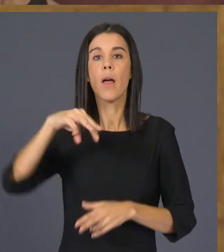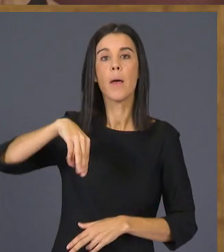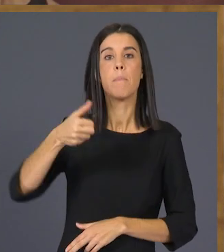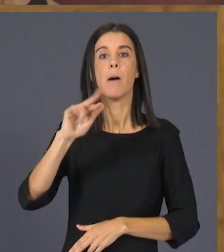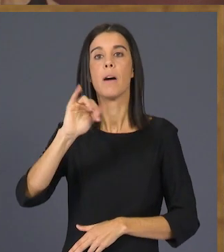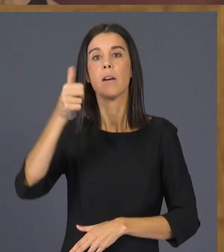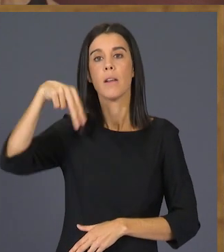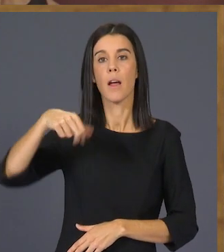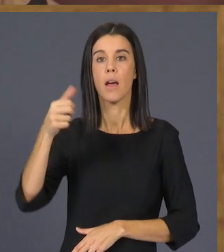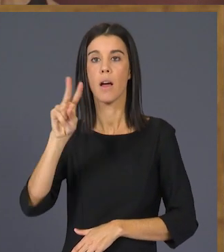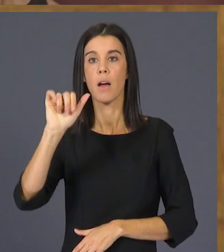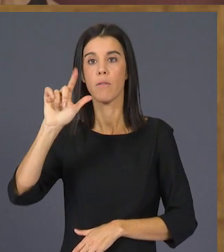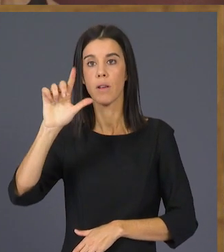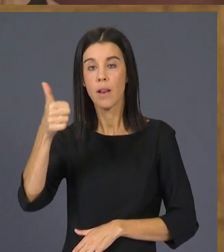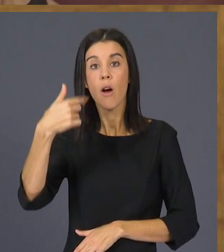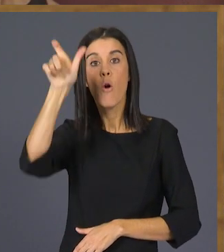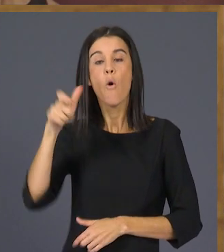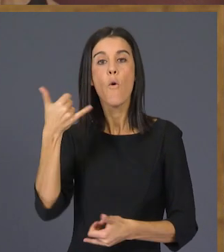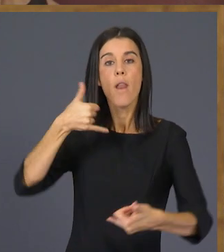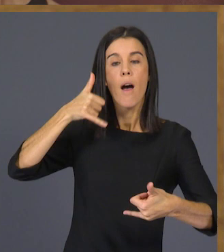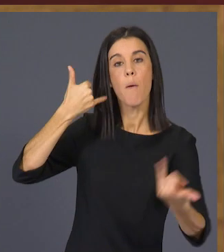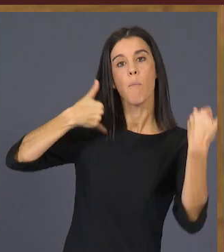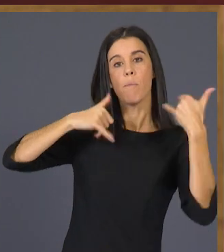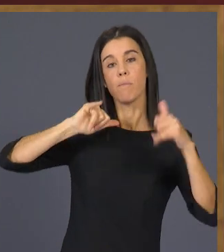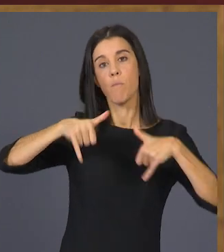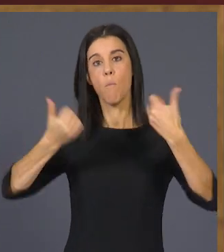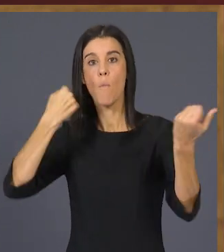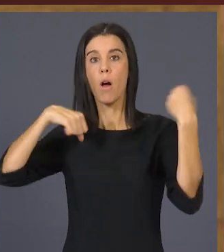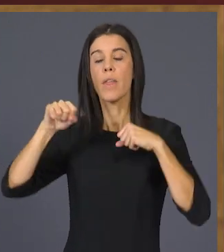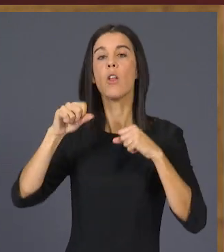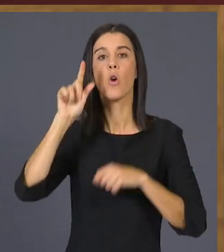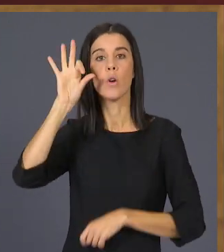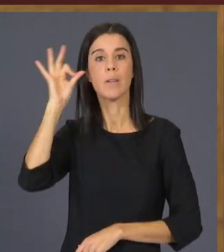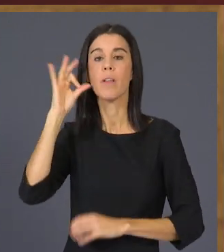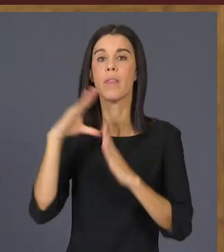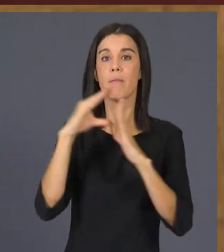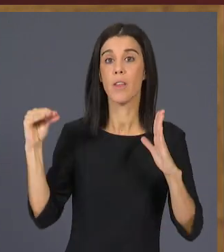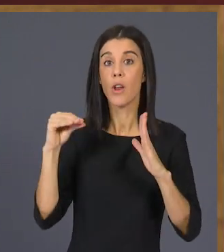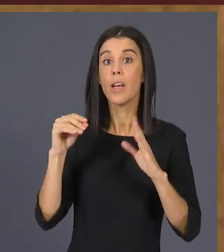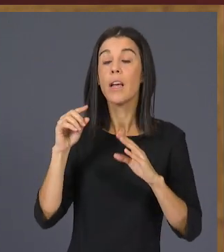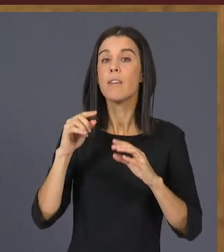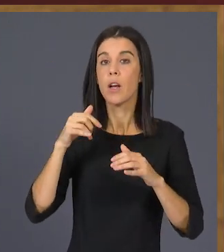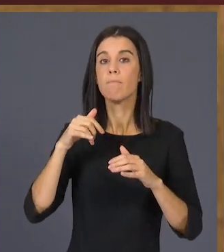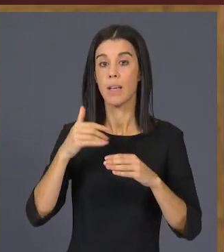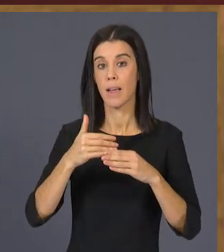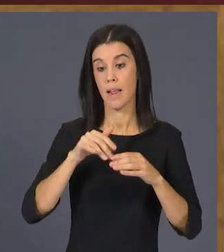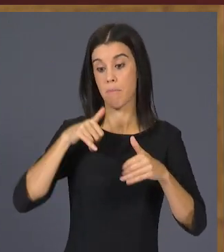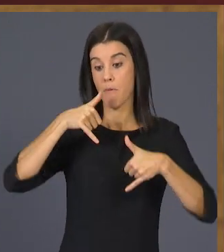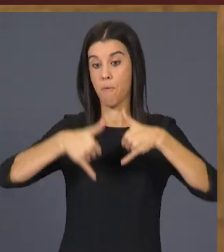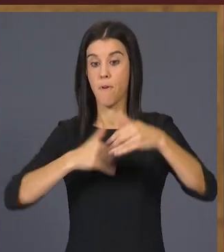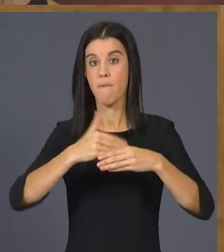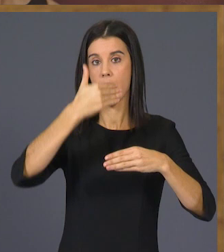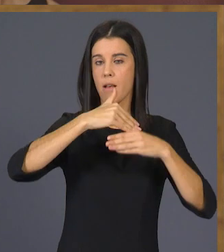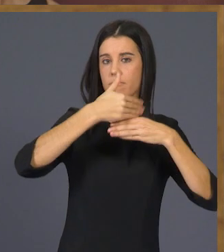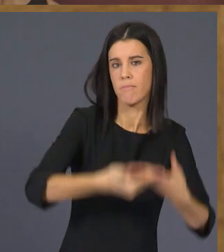model de Benidorm amb síndrome de Down, una xica que tomba les barreres a la passarel·la i a la vida.